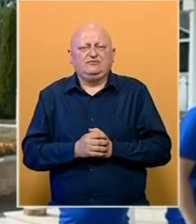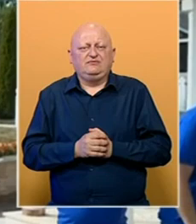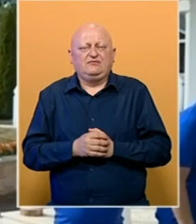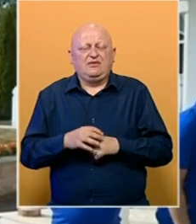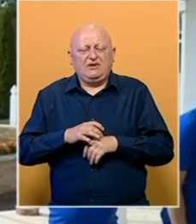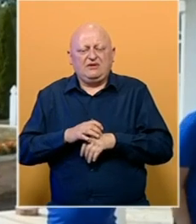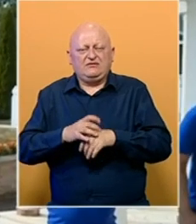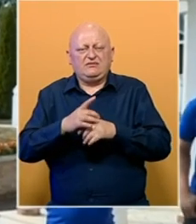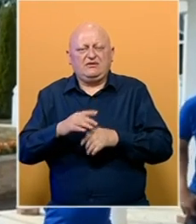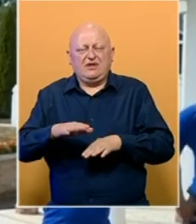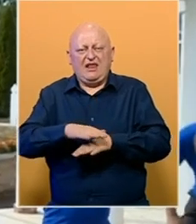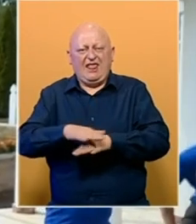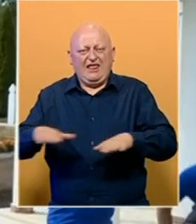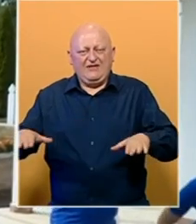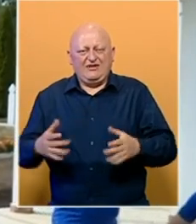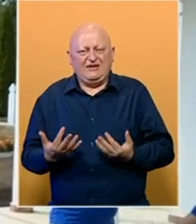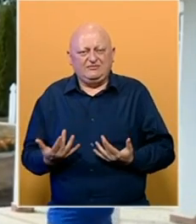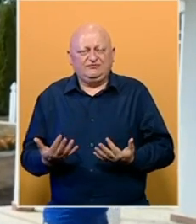izvedan na jednu obličnu livadu.